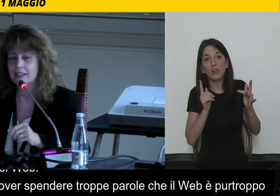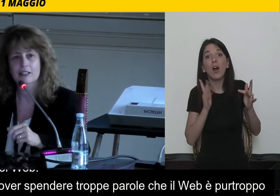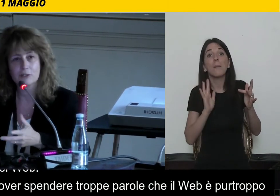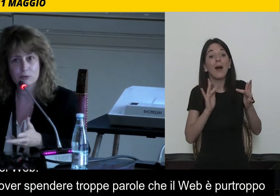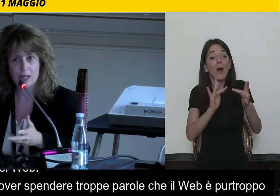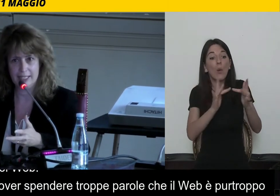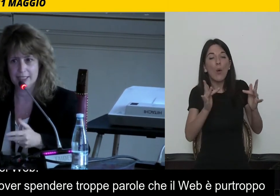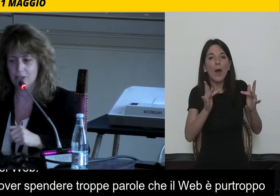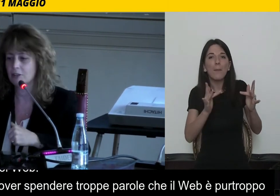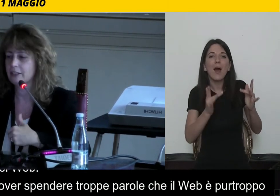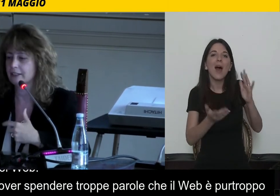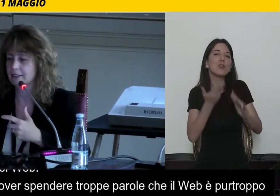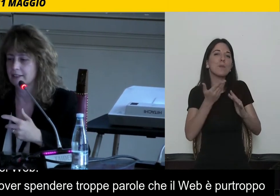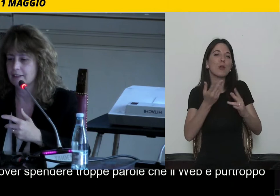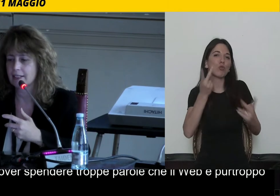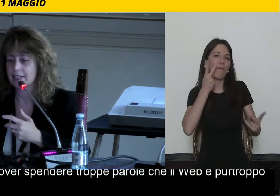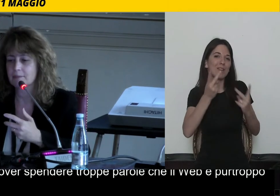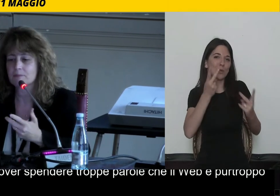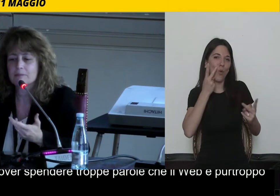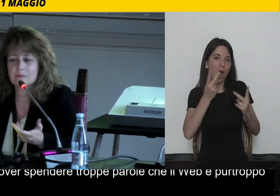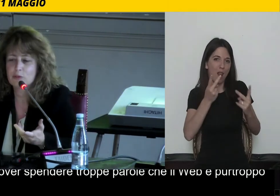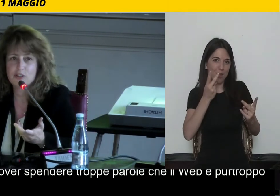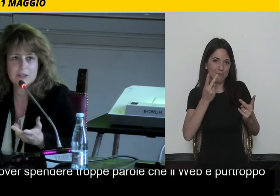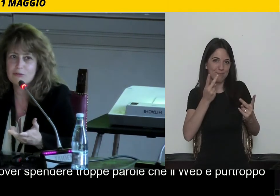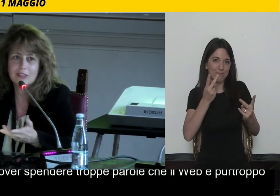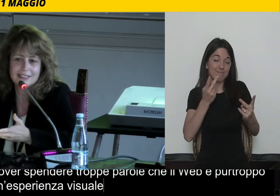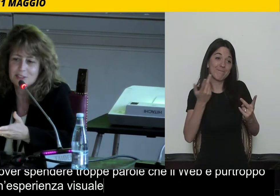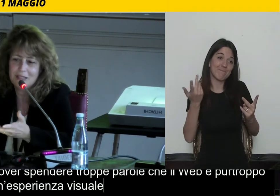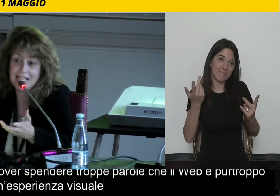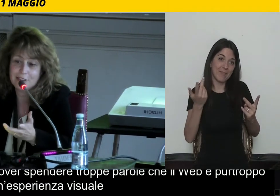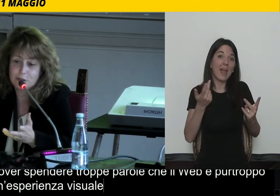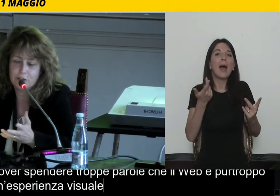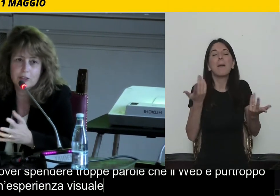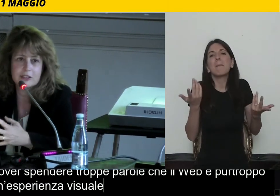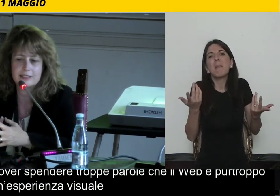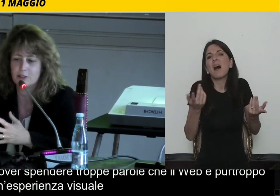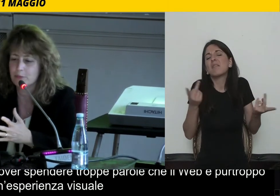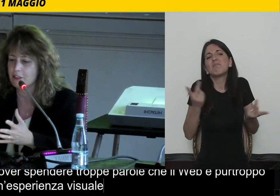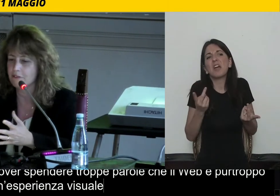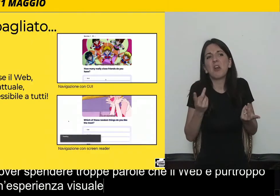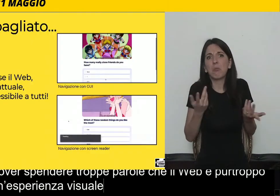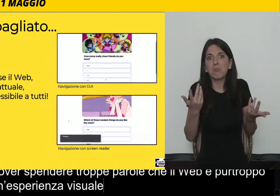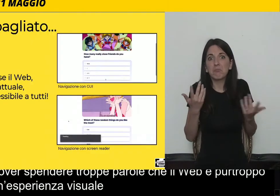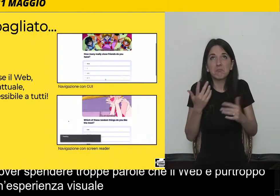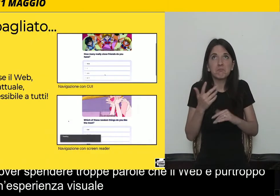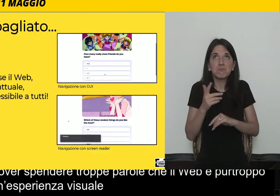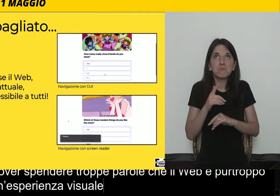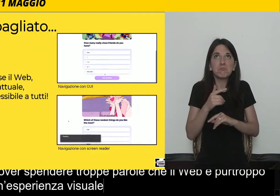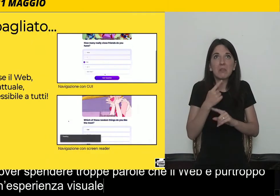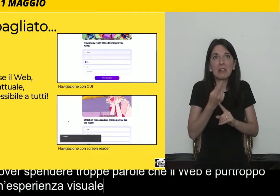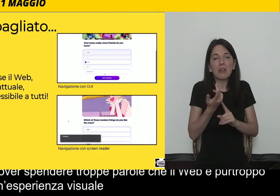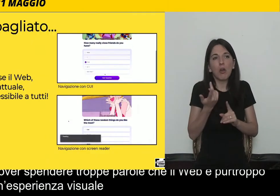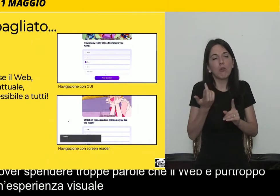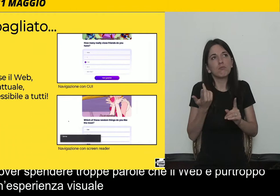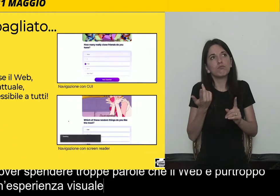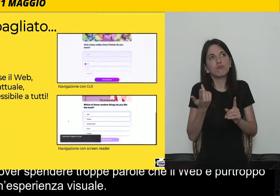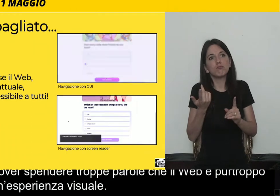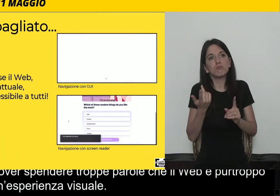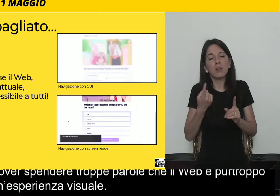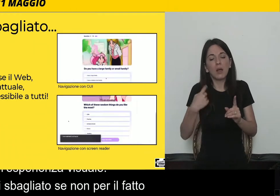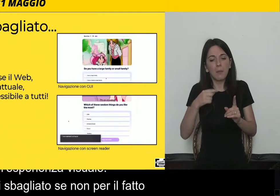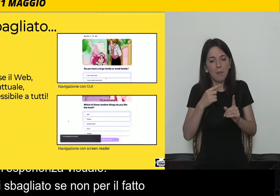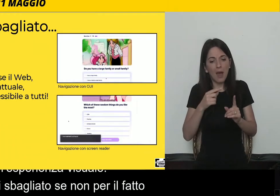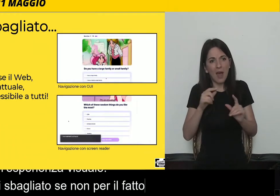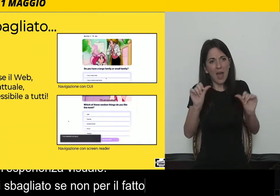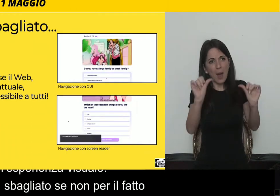visuale. Non c'è nulla di sbagliato, forse se non per il fatto che spesso non ci chiediamo se poi in questo